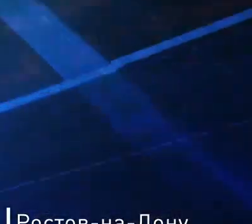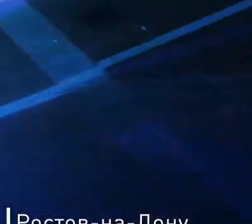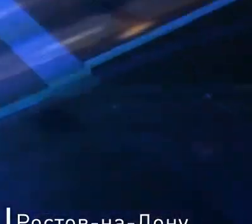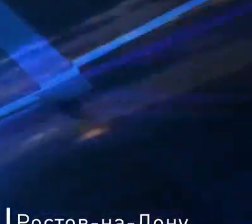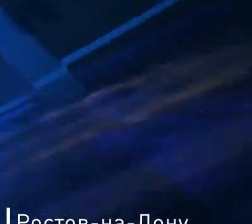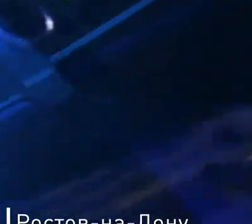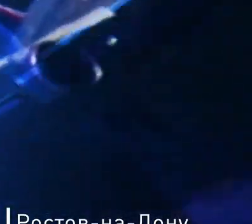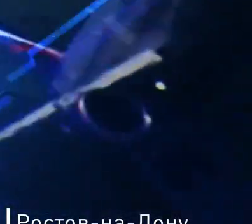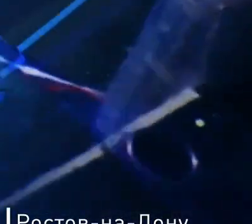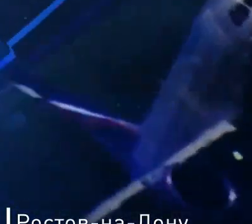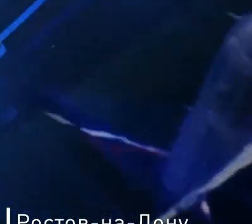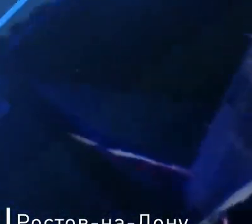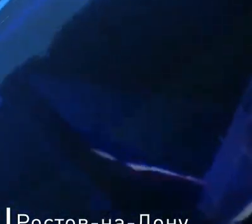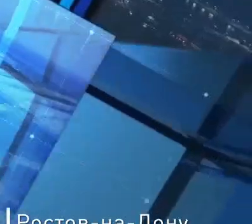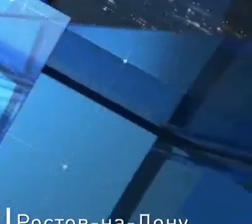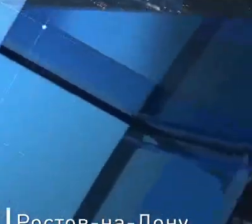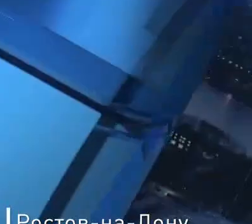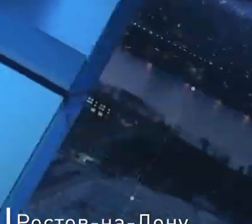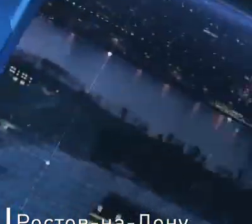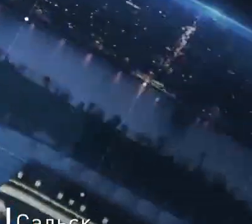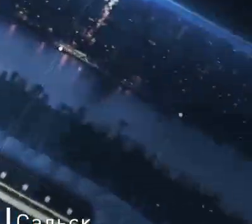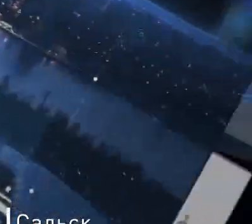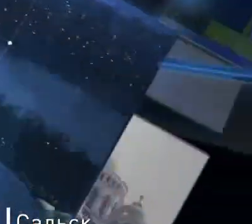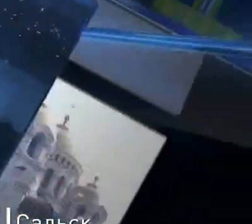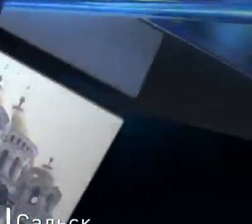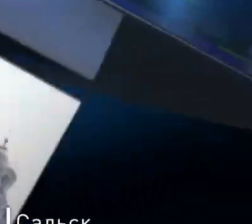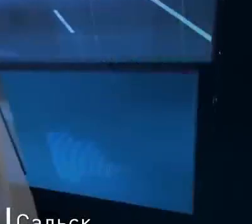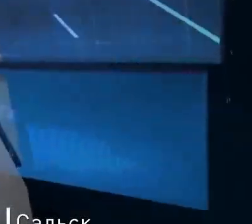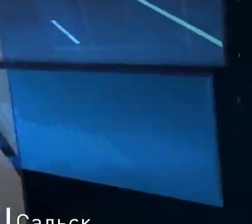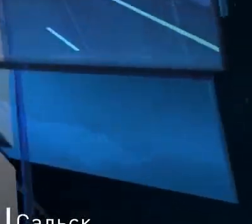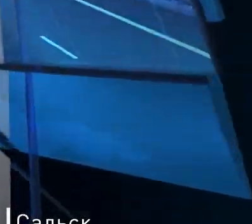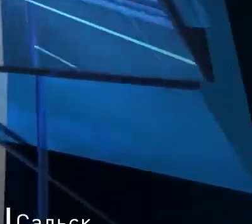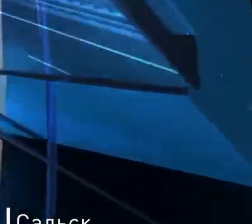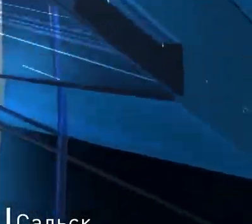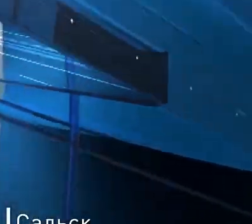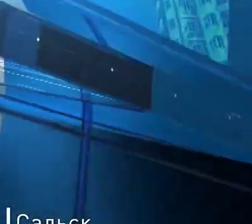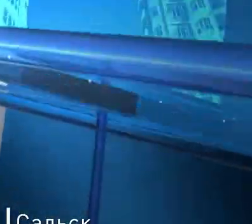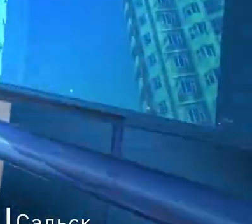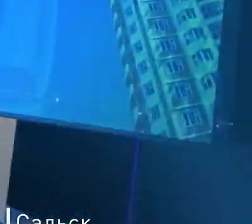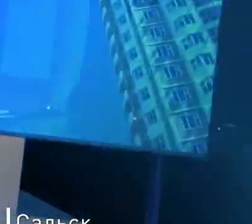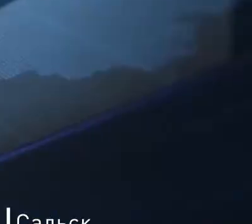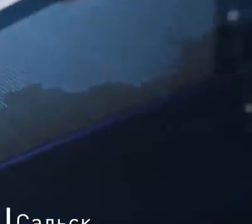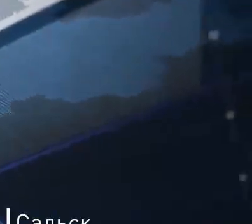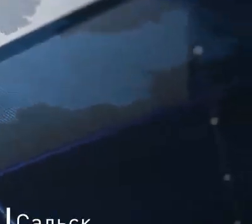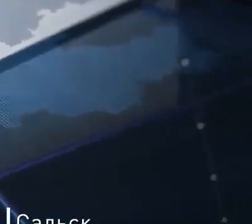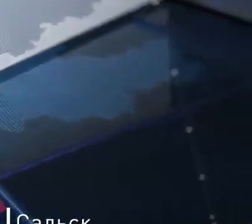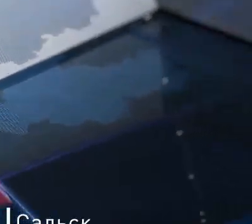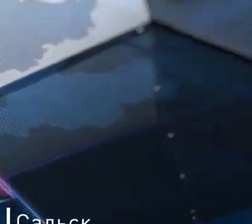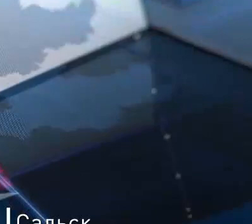Редактор.Семкин Корректор А.Егорова